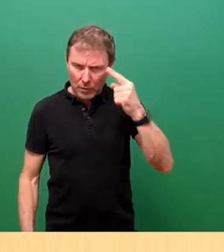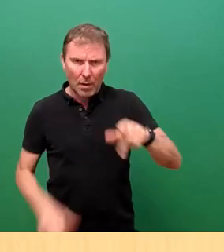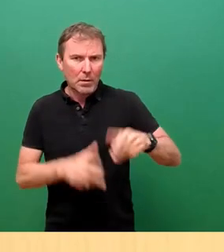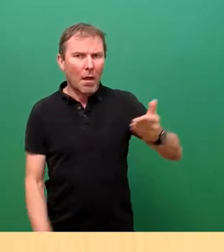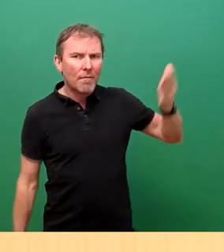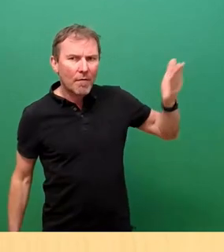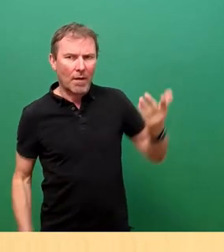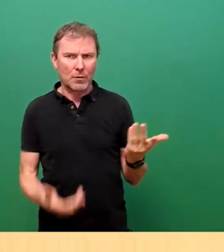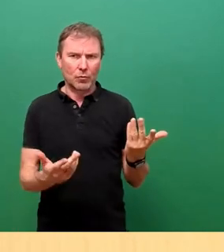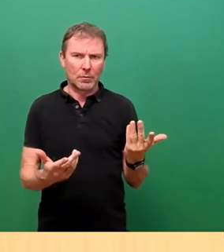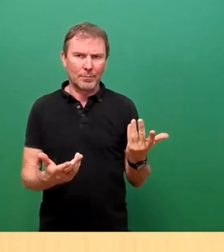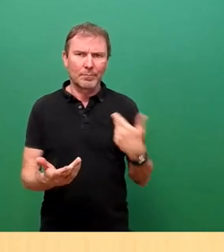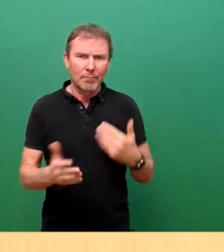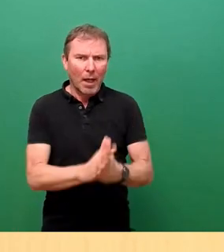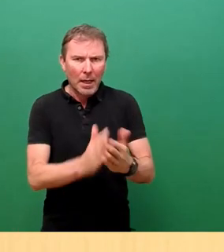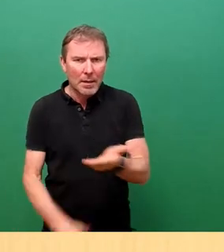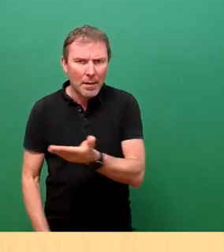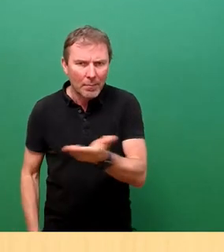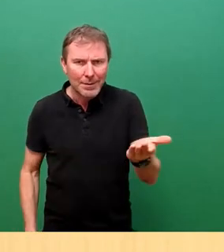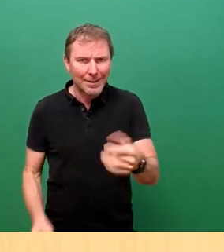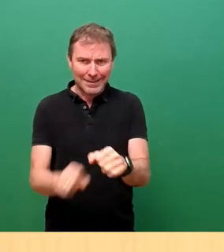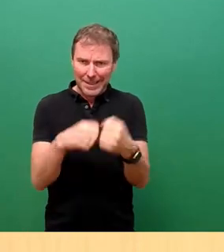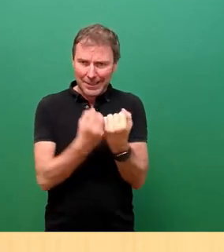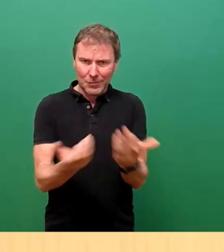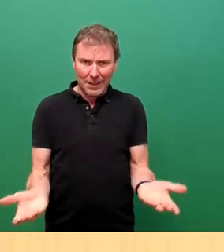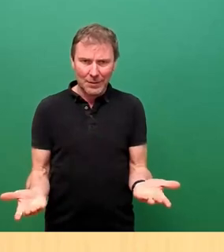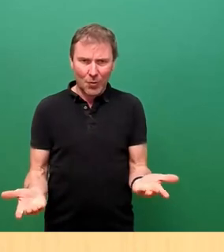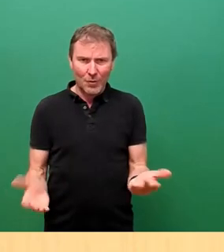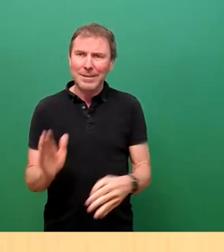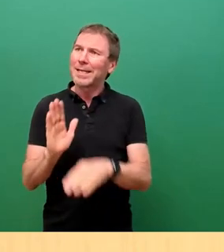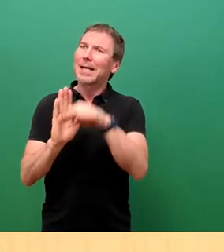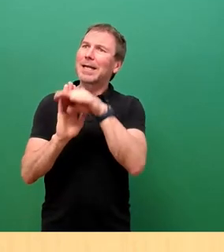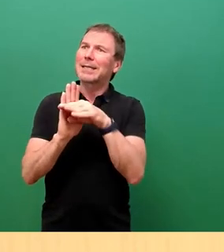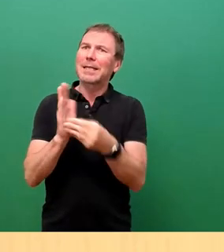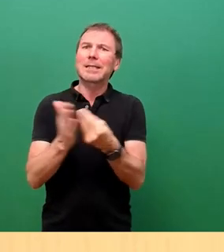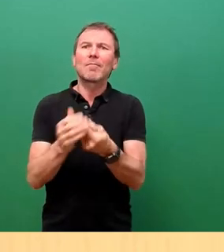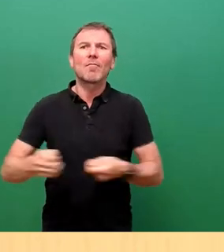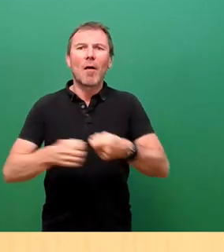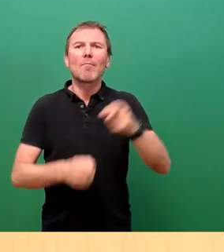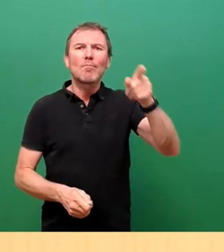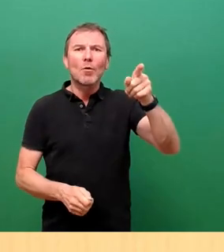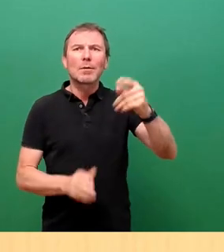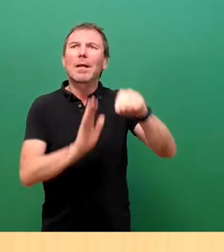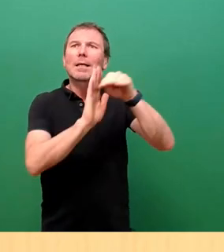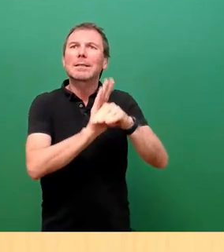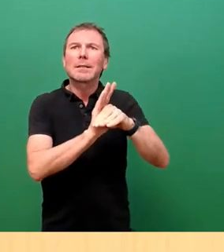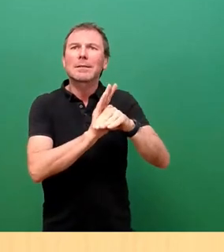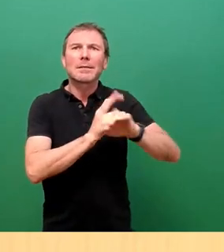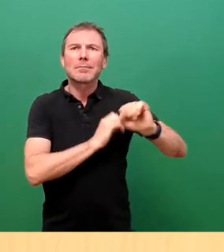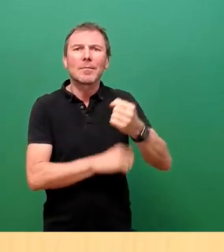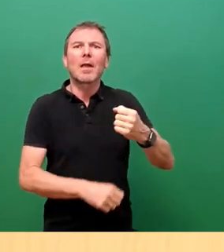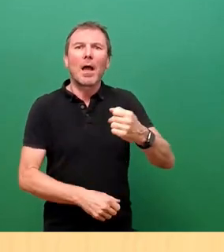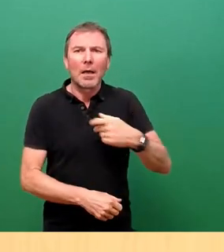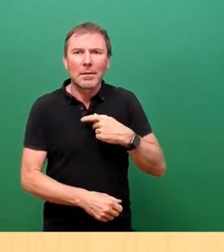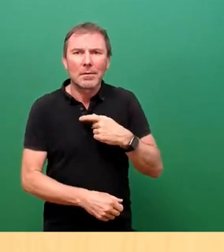Und das ist meine Bitte. In einer Situation, in der wir die Gesetzgebung des Bundes nicht ändern können, ich persönlich kritisiere sie, ich halte es für eine Schande, was